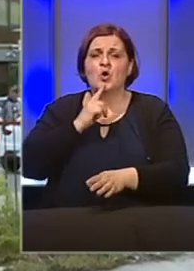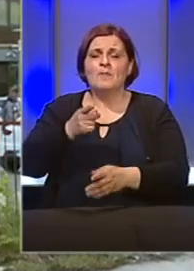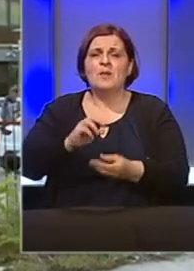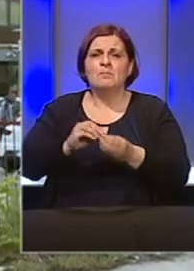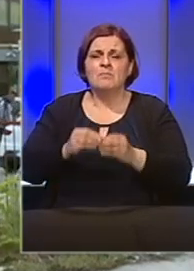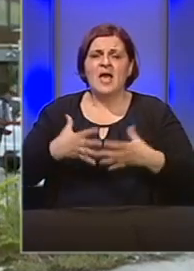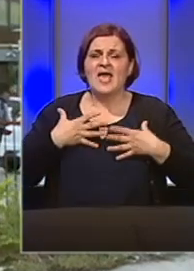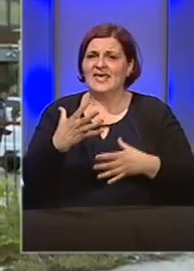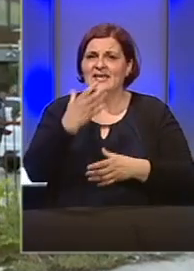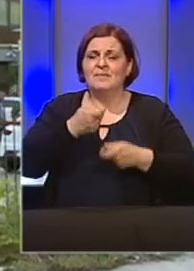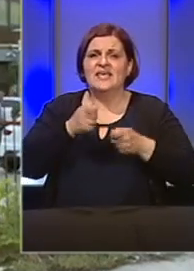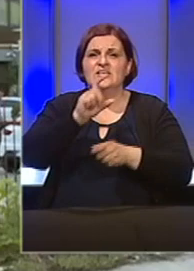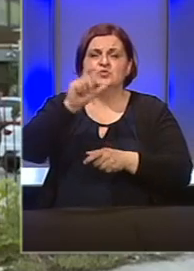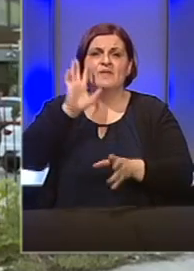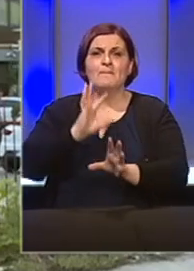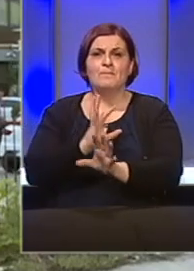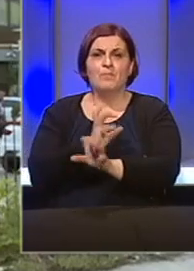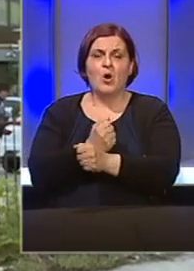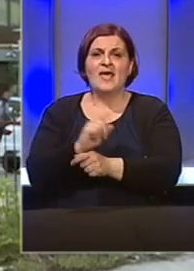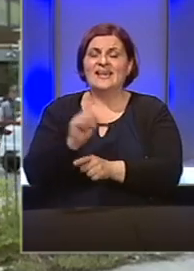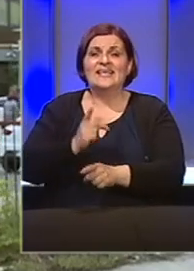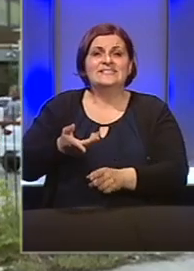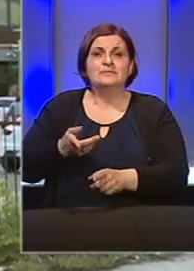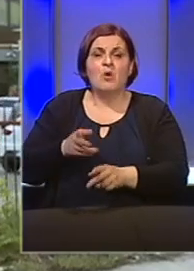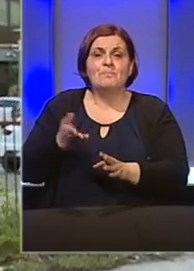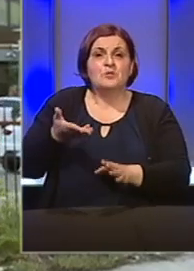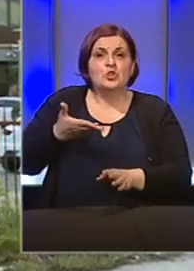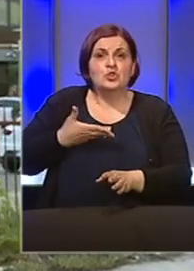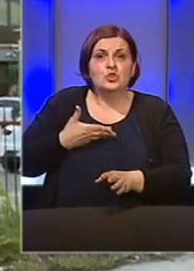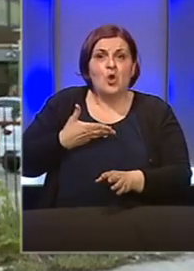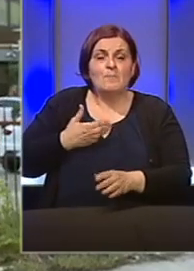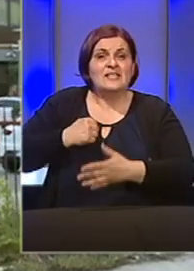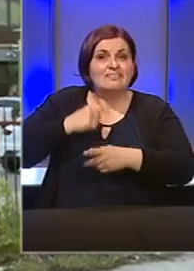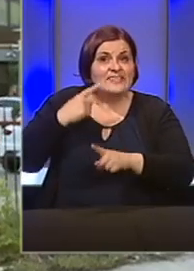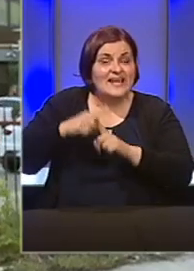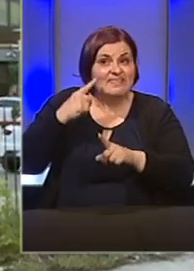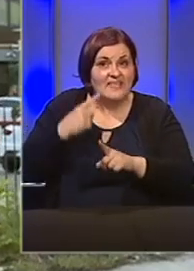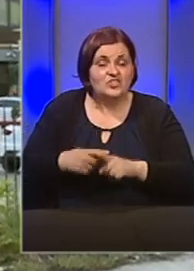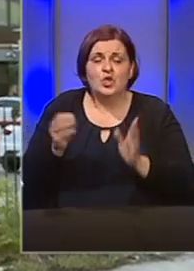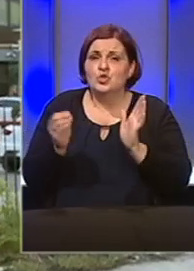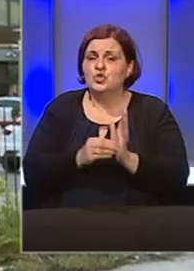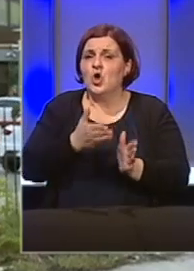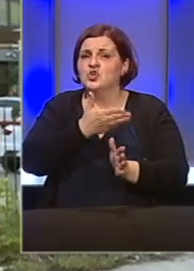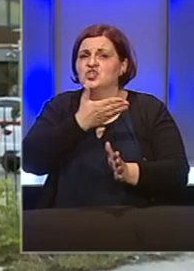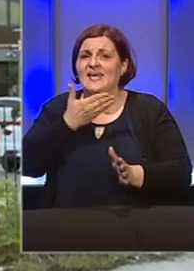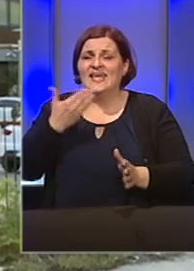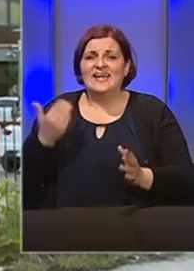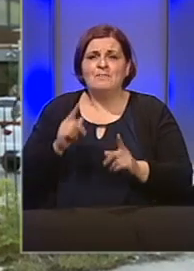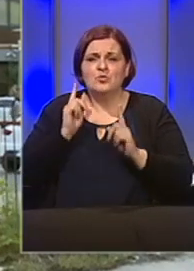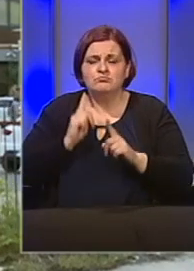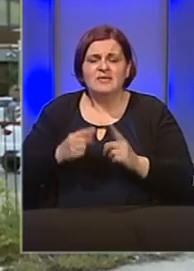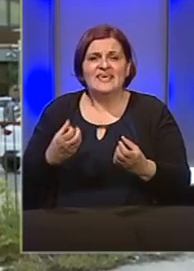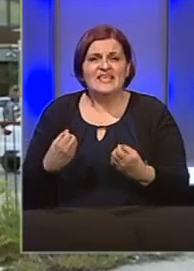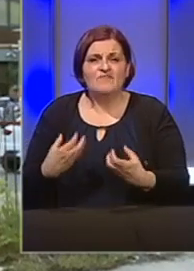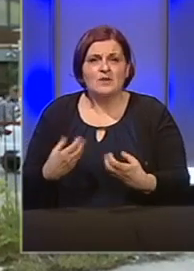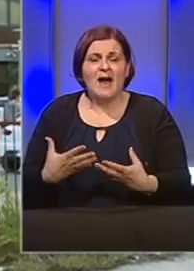respirator iz tužilaštva Bosne i Hercegovine. Nismo mogli dobiti potvrdu, kako su kazali, još uvijek nemaju operativne informacije,